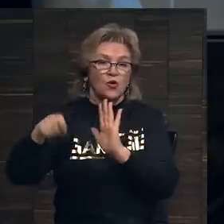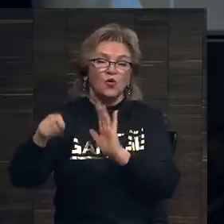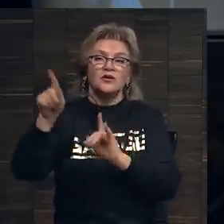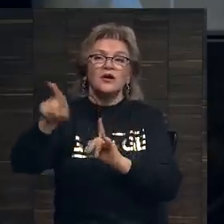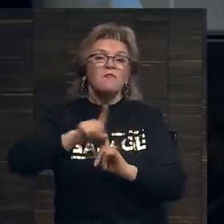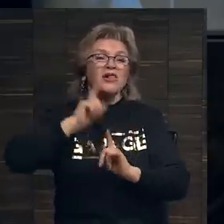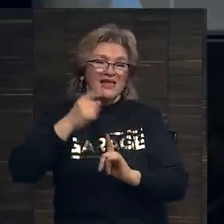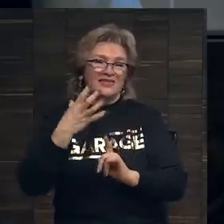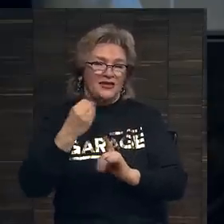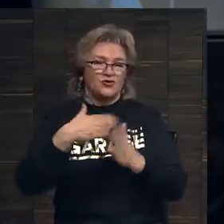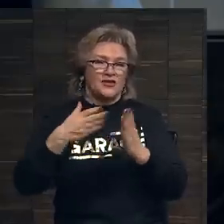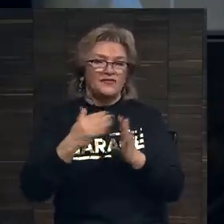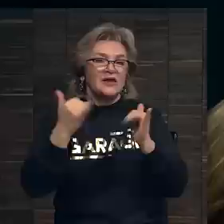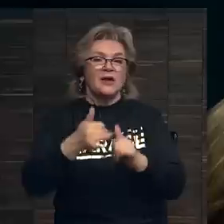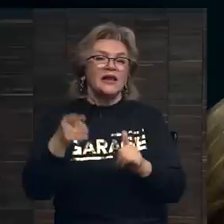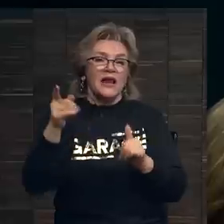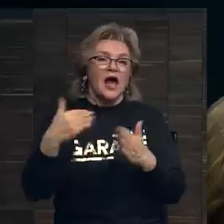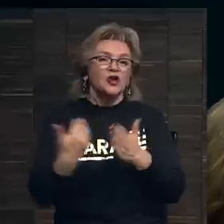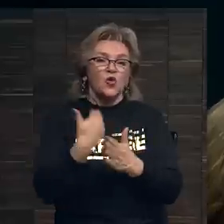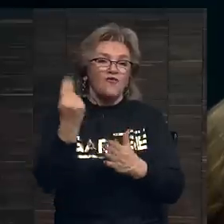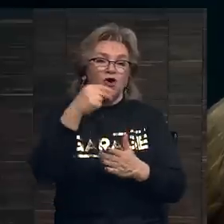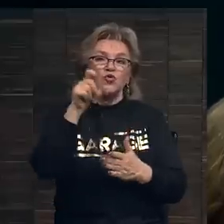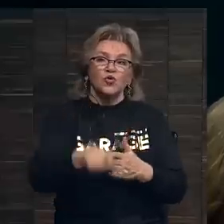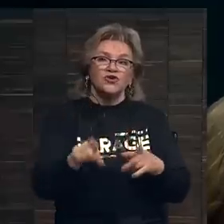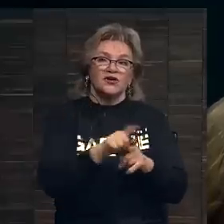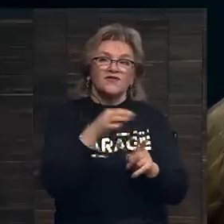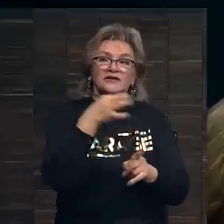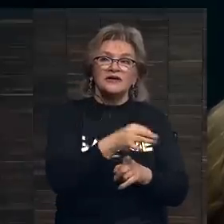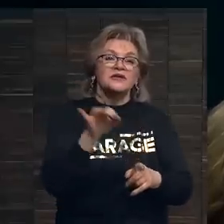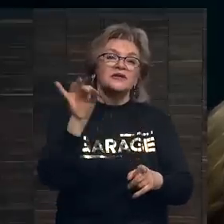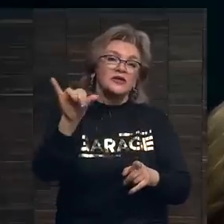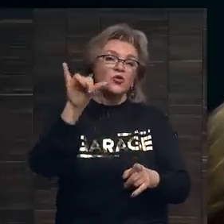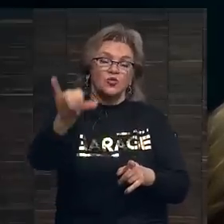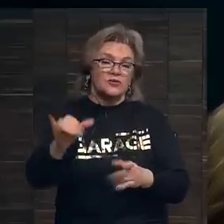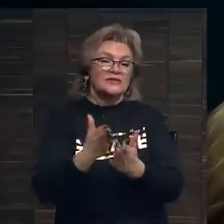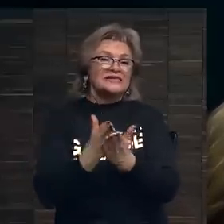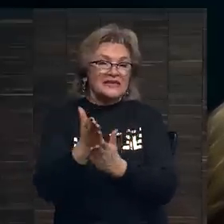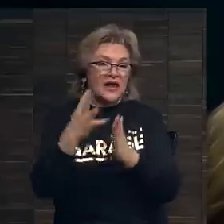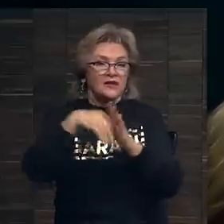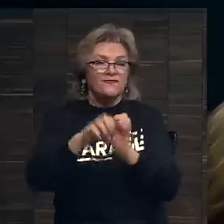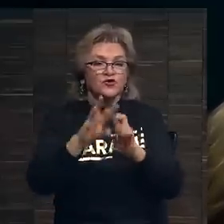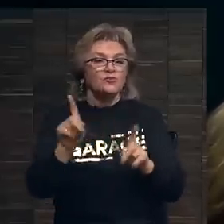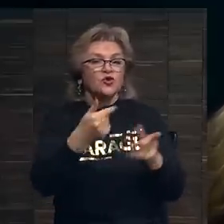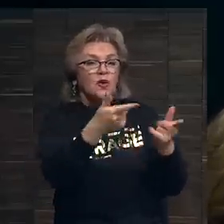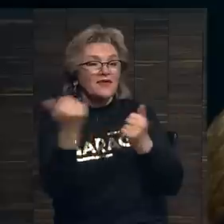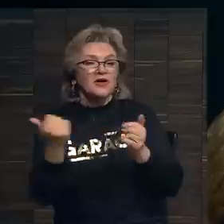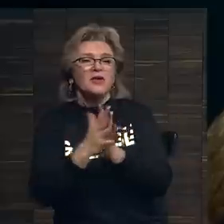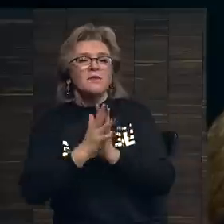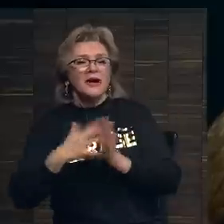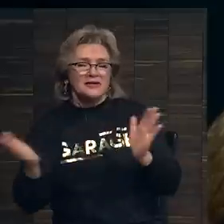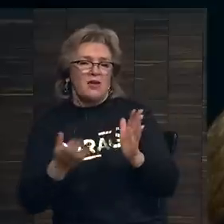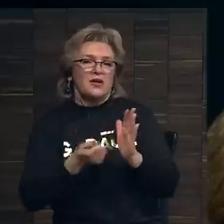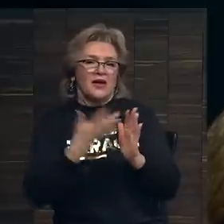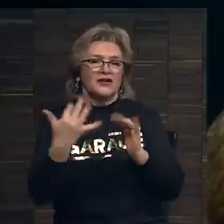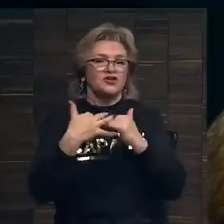молодые еще совсем, для новых художников, так сказать. И наши цели состоят в том, чтобы привлекать максимальное количество